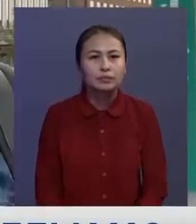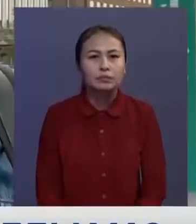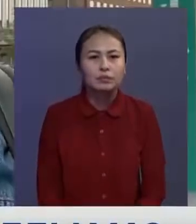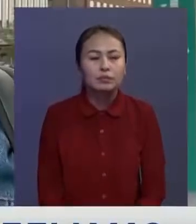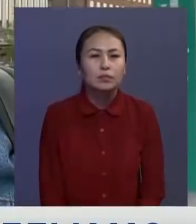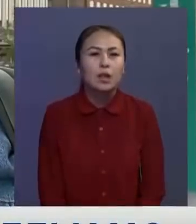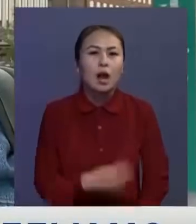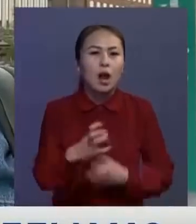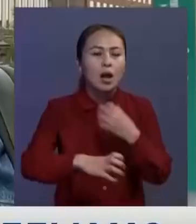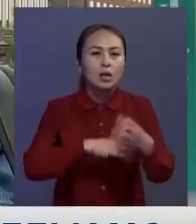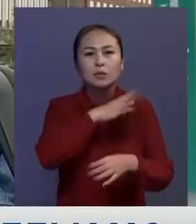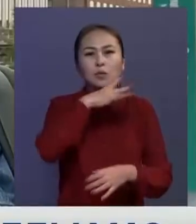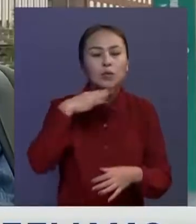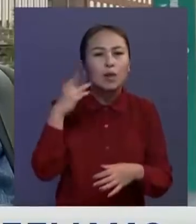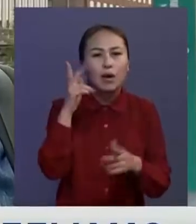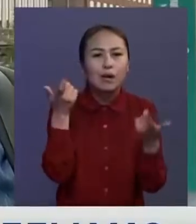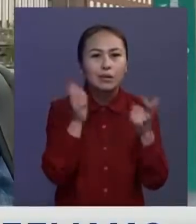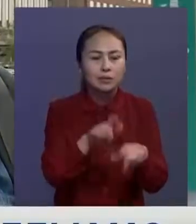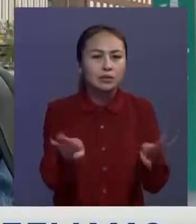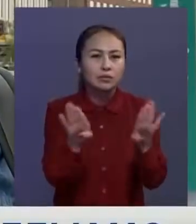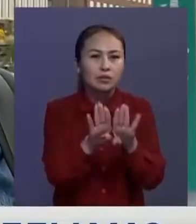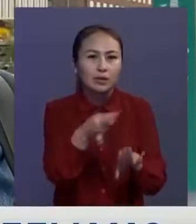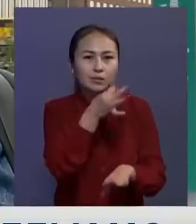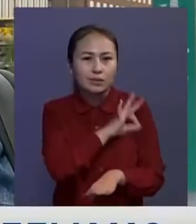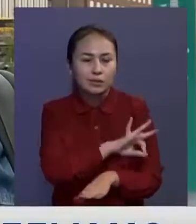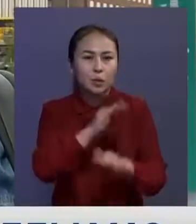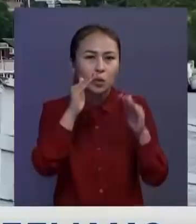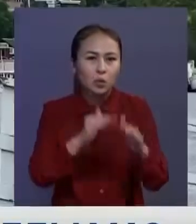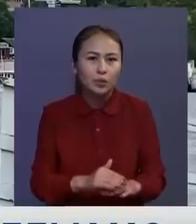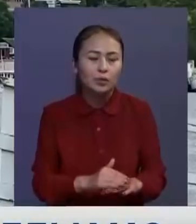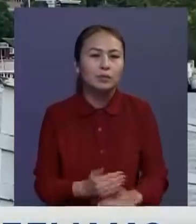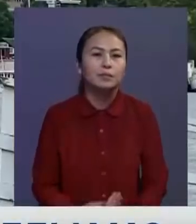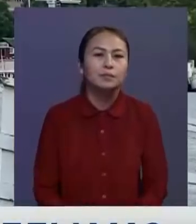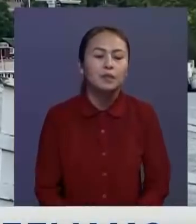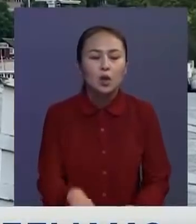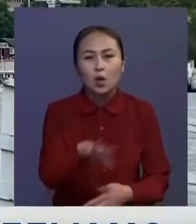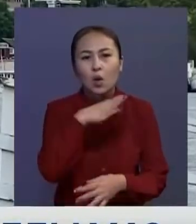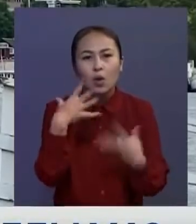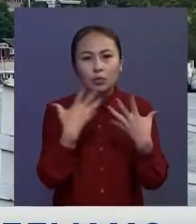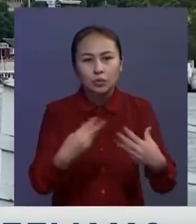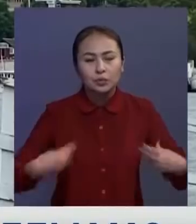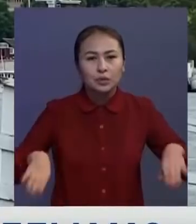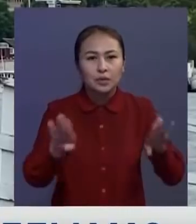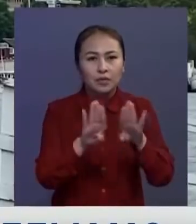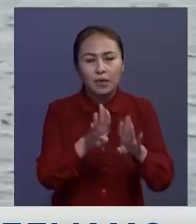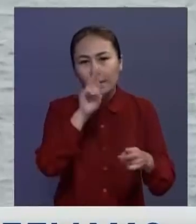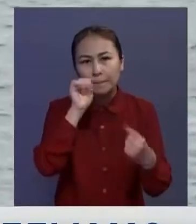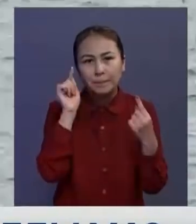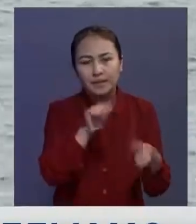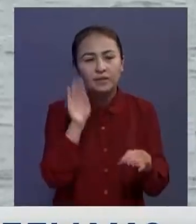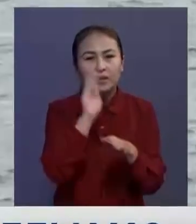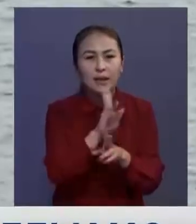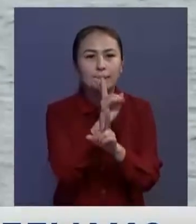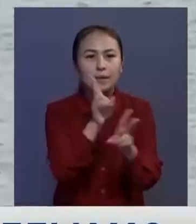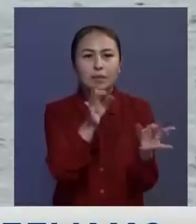Әлемнің көбелі қатан карантин ме шектеулердің темділігі төменекен көрсетті. Көктемде карантинде қарсы болған бейлік бұл жолы